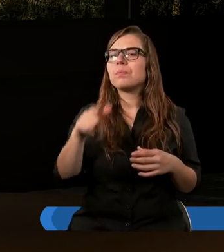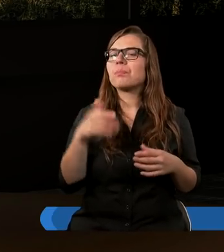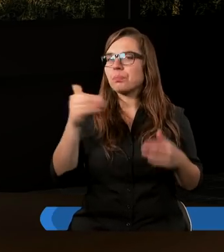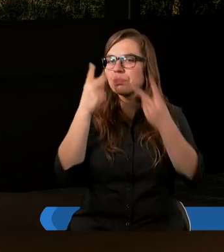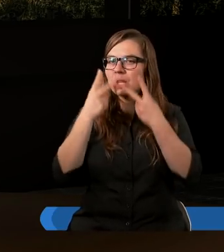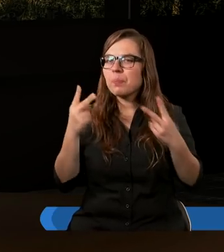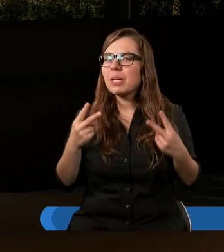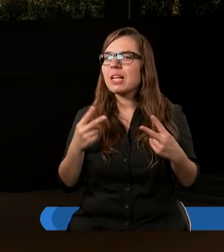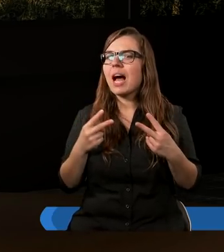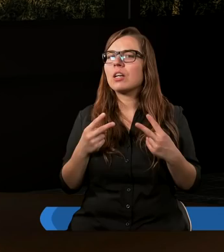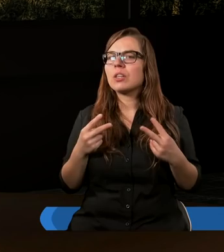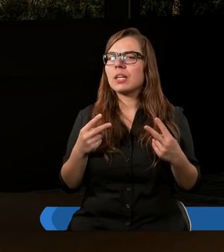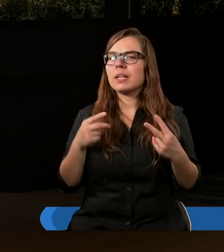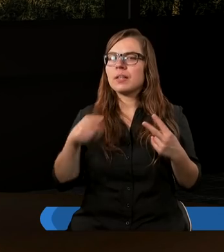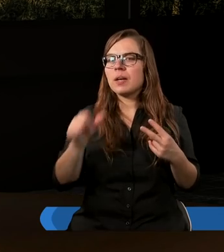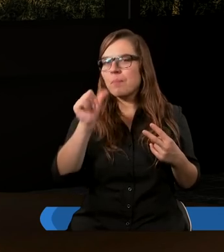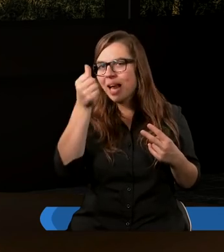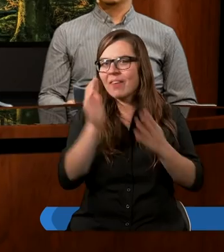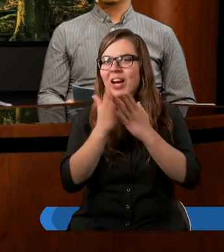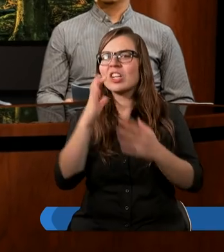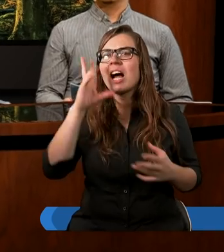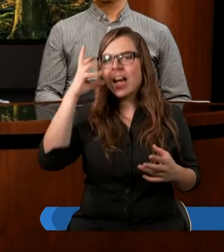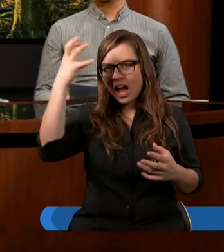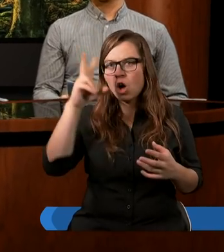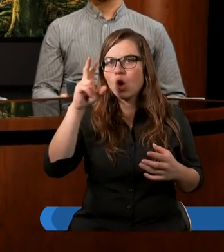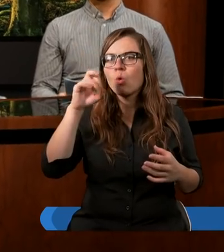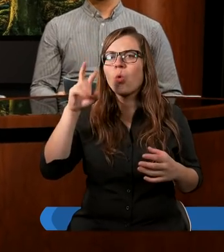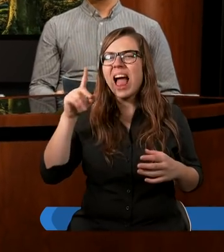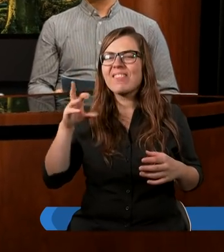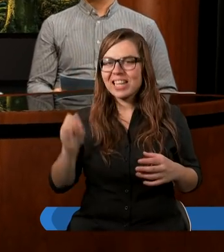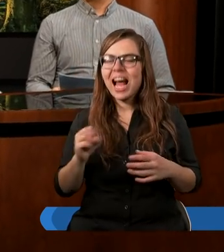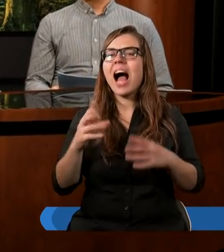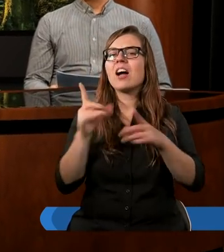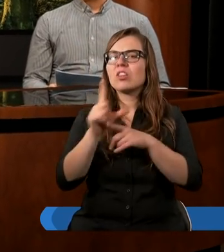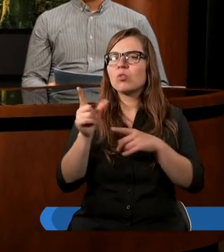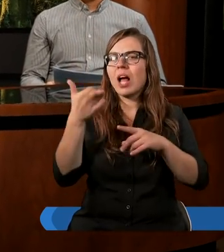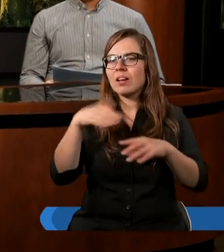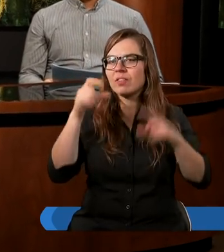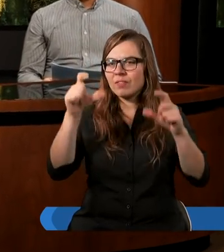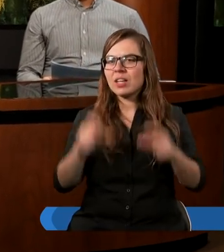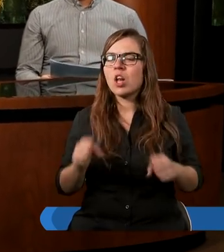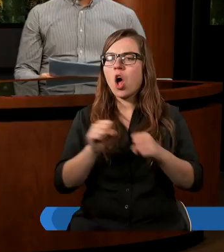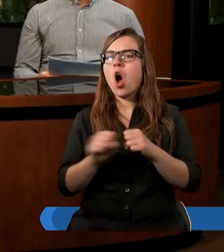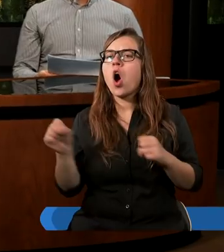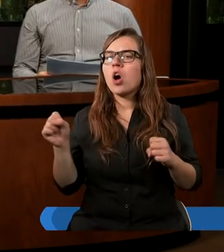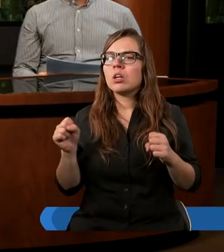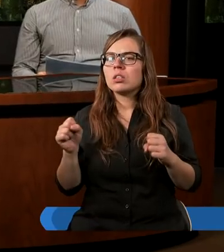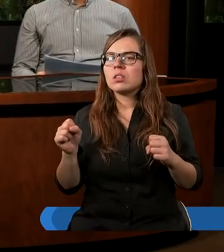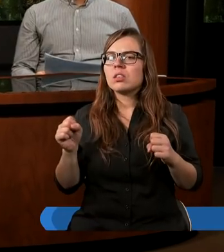z pierwszej królewskiej dwunasty rozdział i wersety od